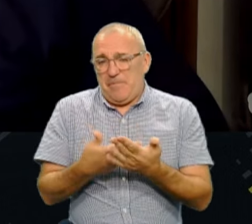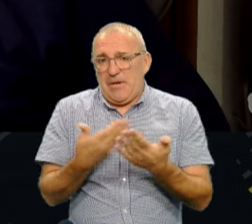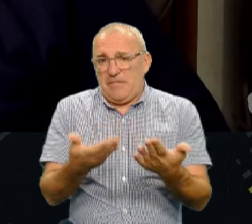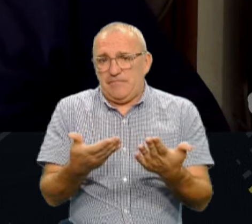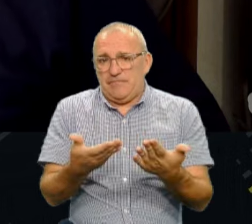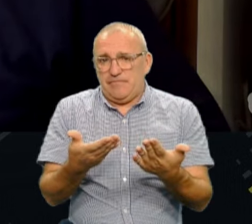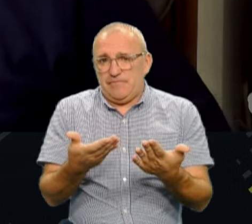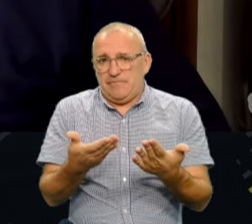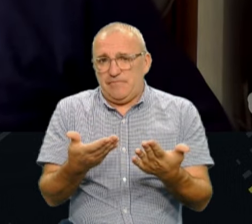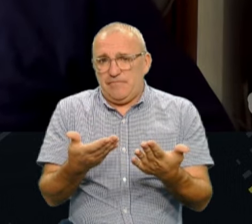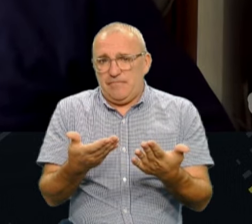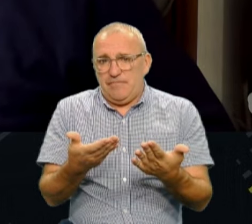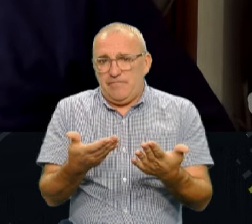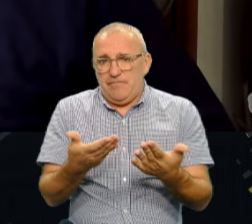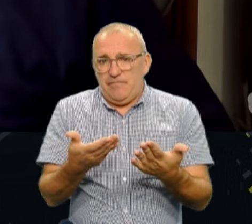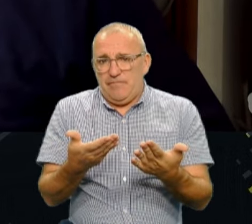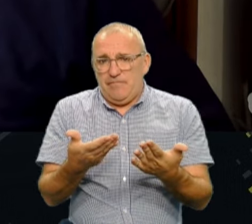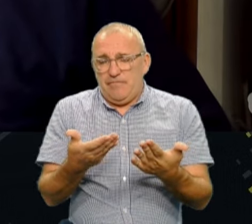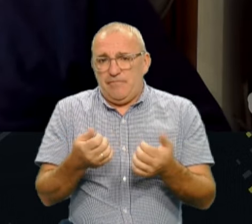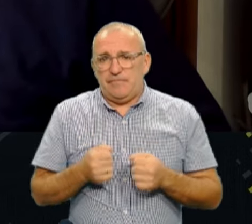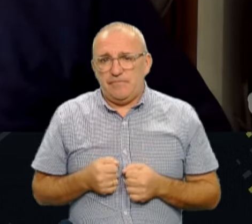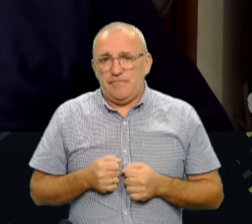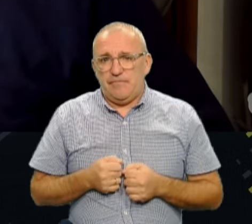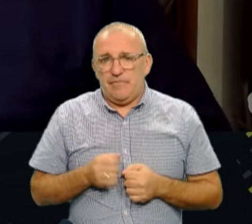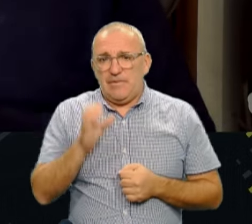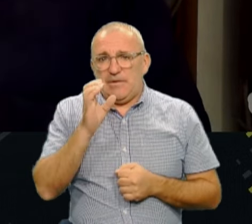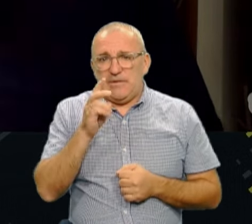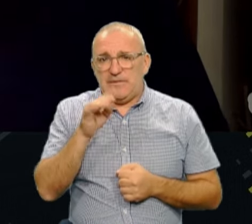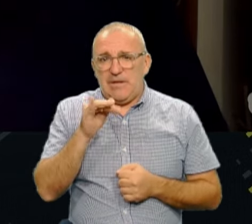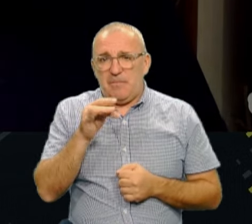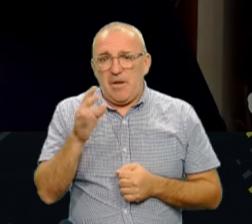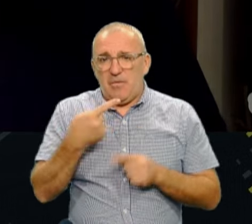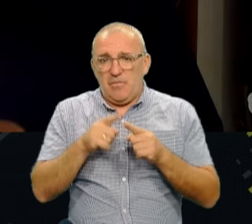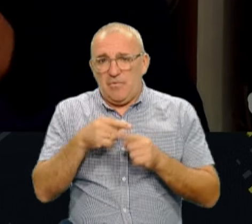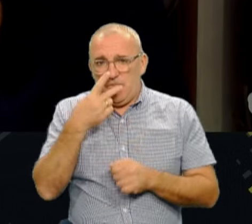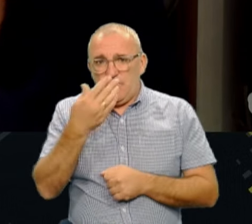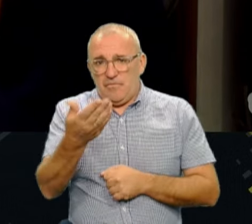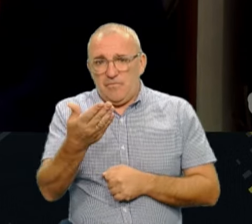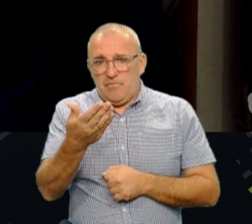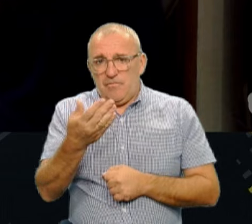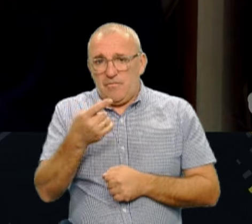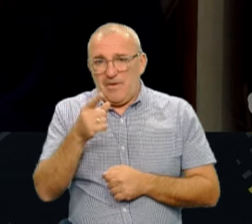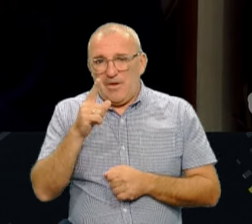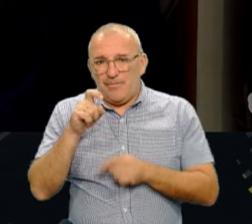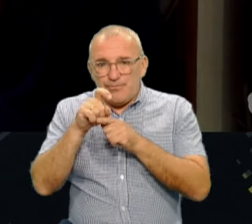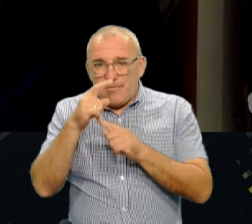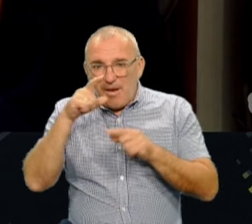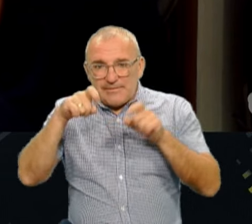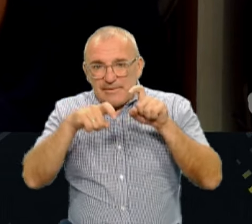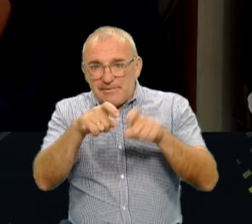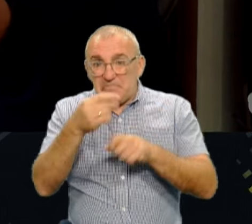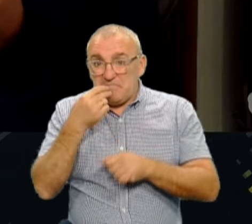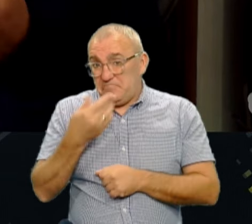перенайду вам, слимаки їдять ці мухомори, ось, прошу дуже, залюбки, бачите там дирочки від слимаків? І